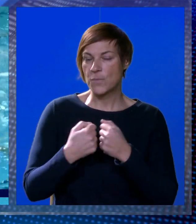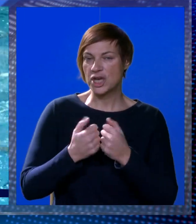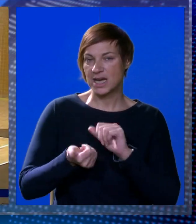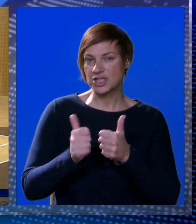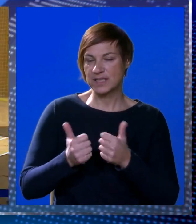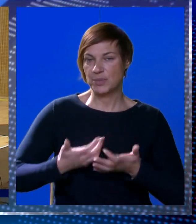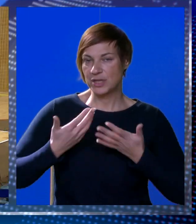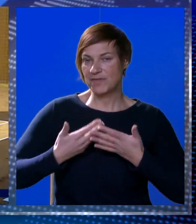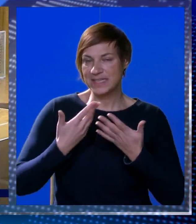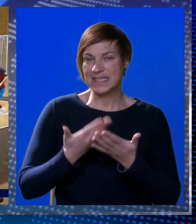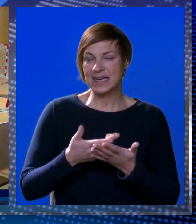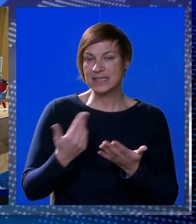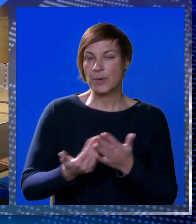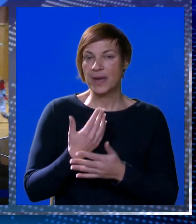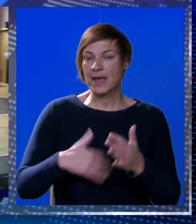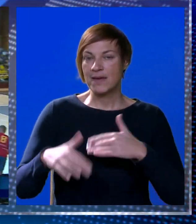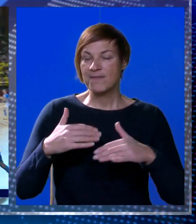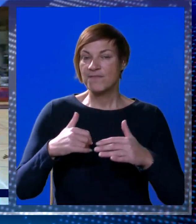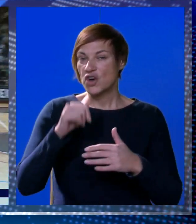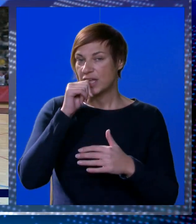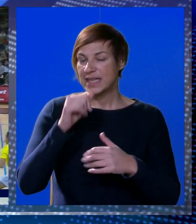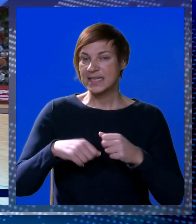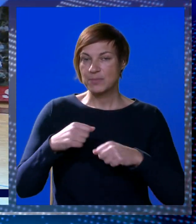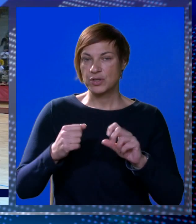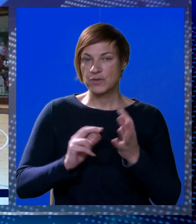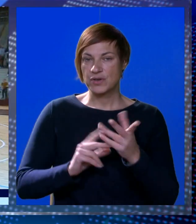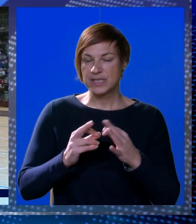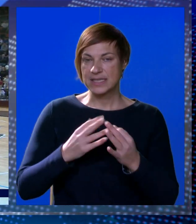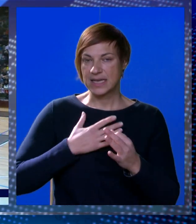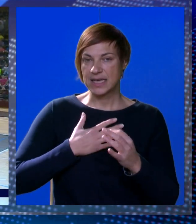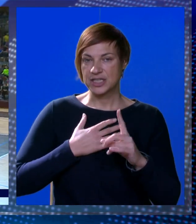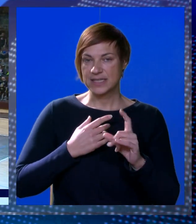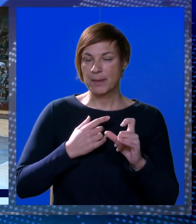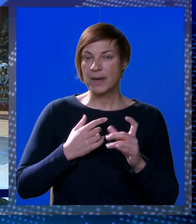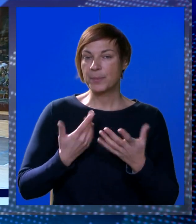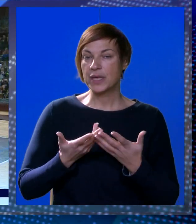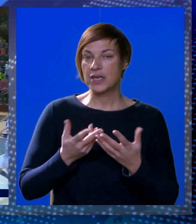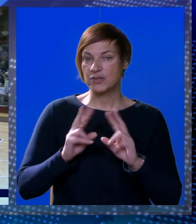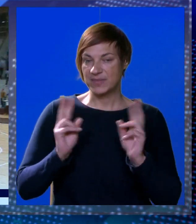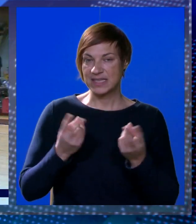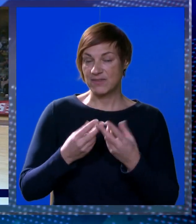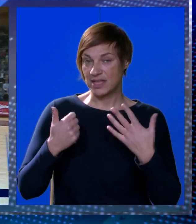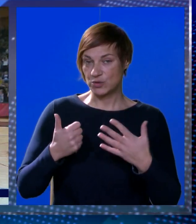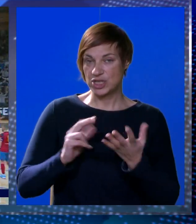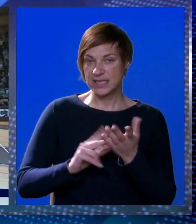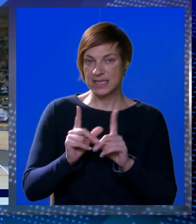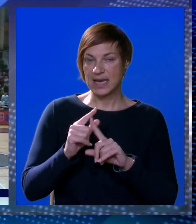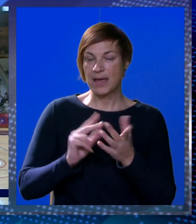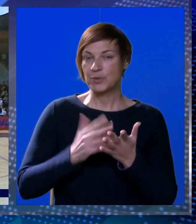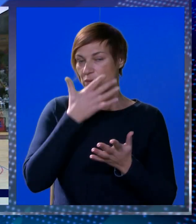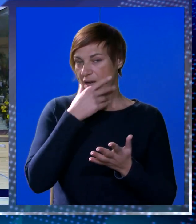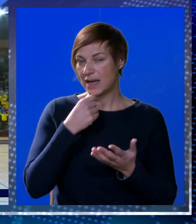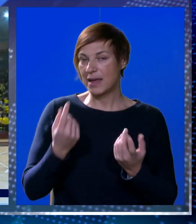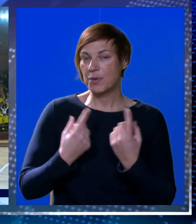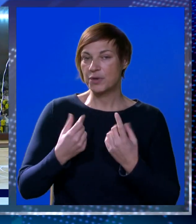borilački sportovi, vesele nas, opet ponovno i vodeni sportovi, evo u Orsana je naš Patrik Cinar bio šesti na svijetu, Neptun je